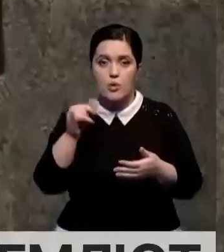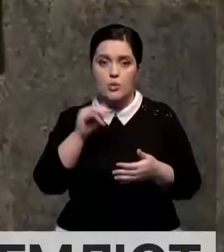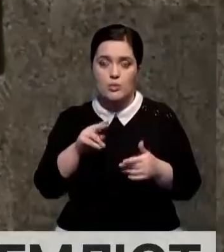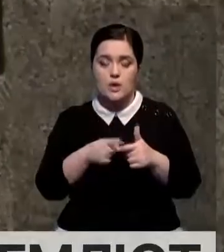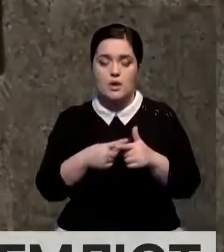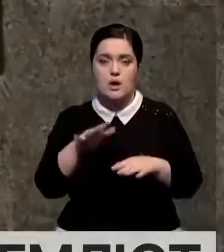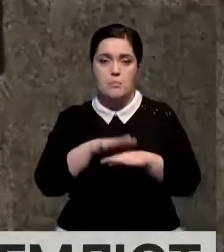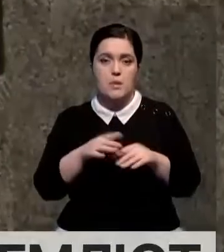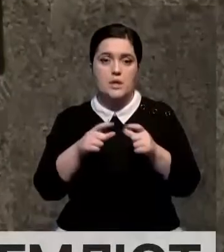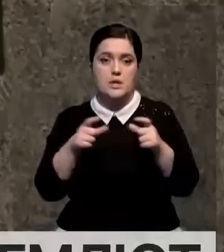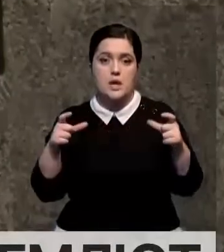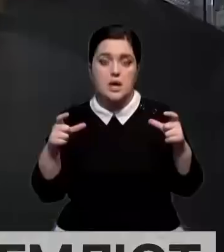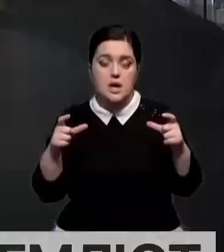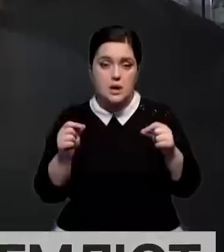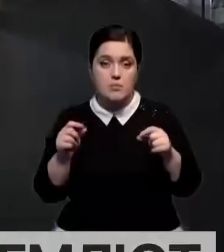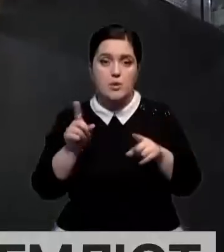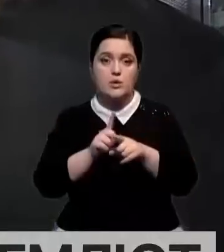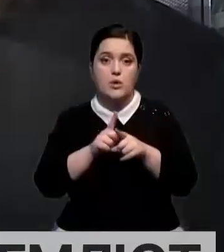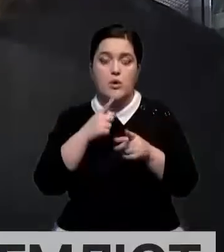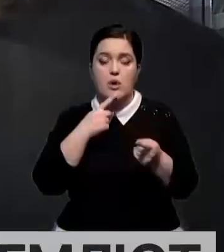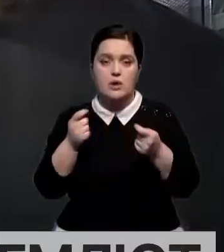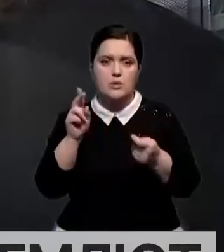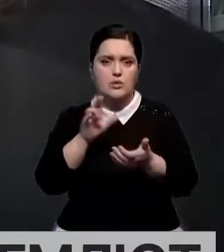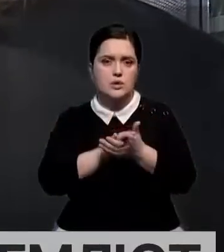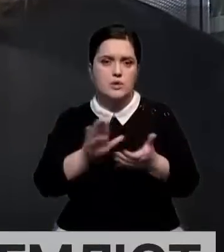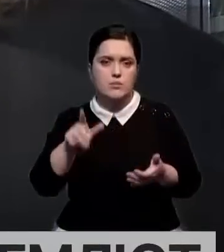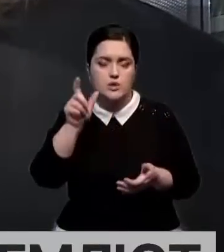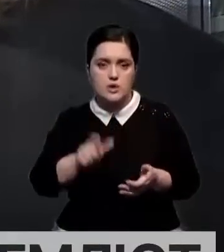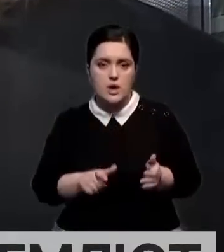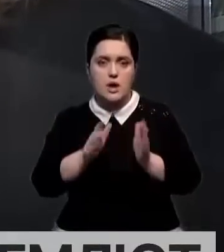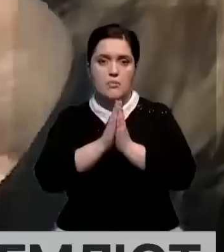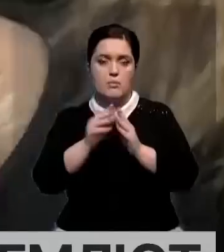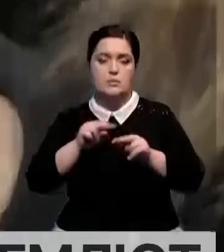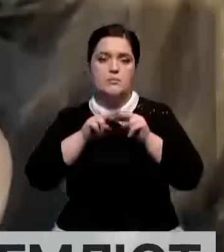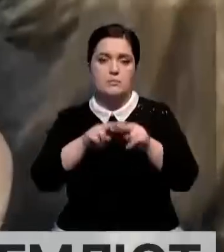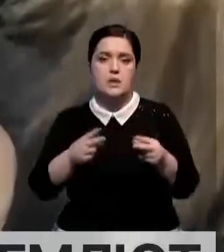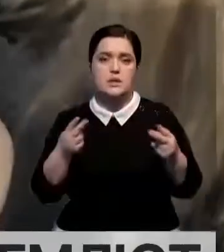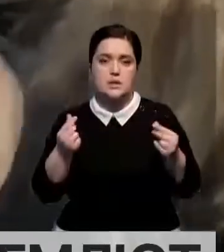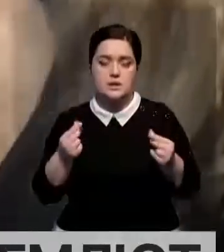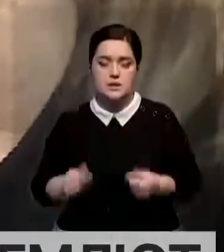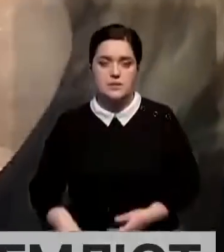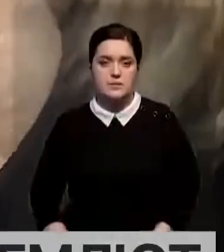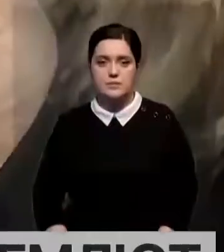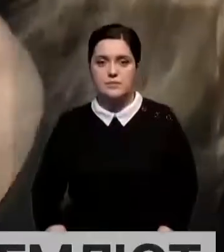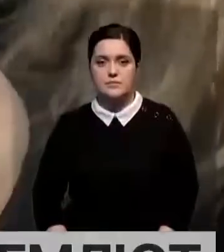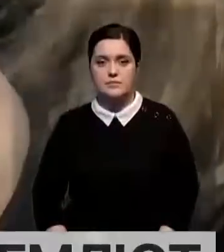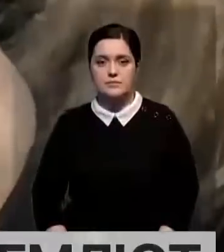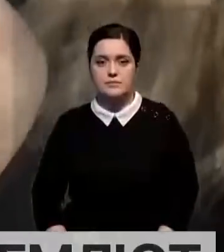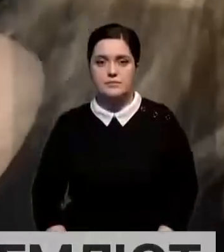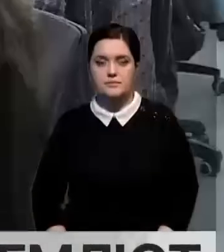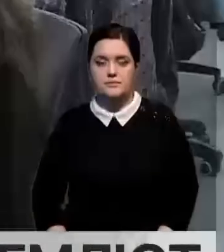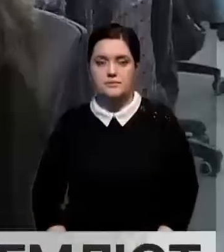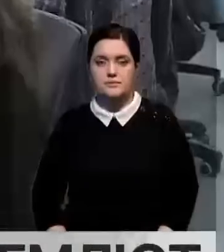банковских карт. Насторожить должно и то, что абсолютно незнакомый человек просит вас перевезти ему деньги. Азиза Закумбаева, Наурсбай,